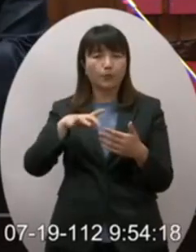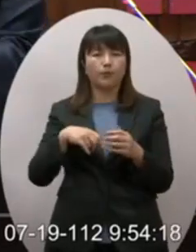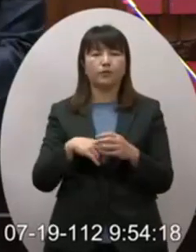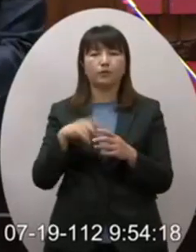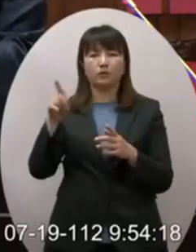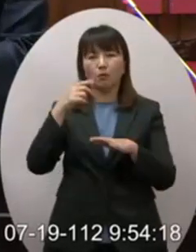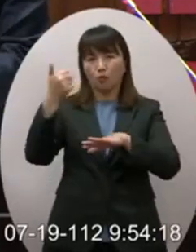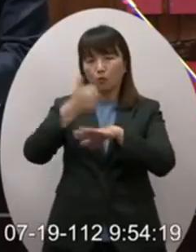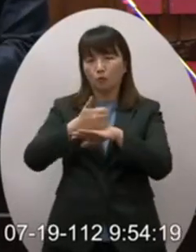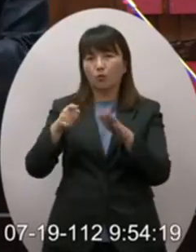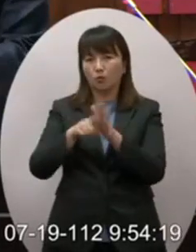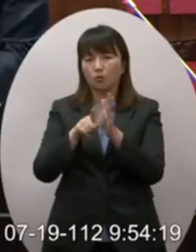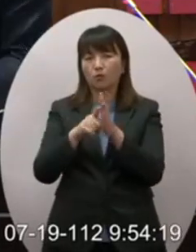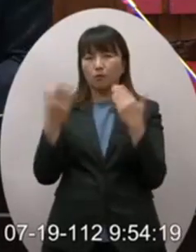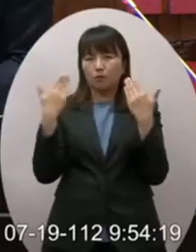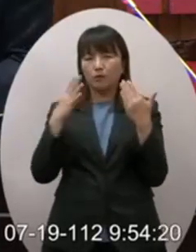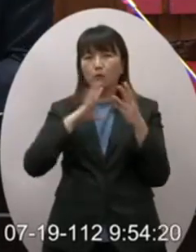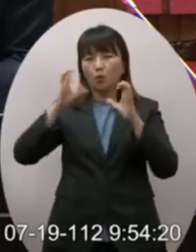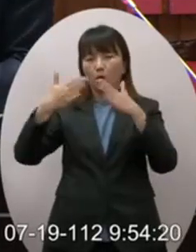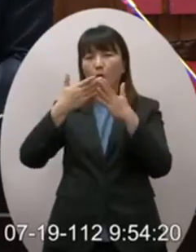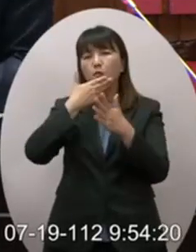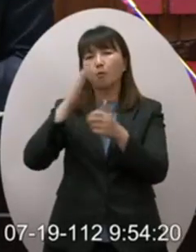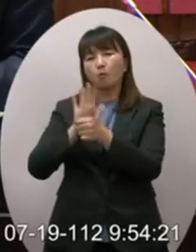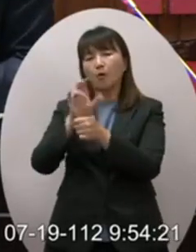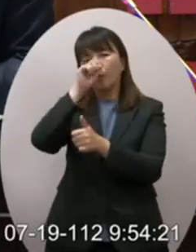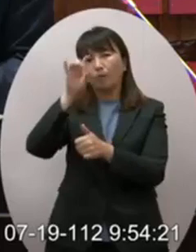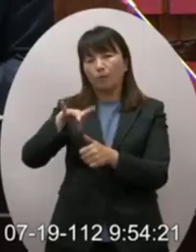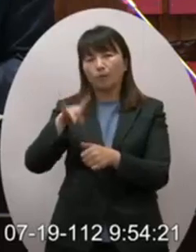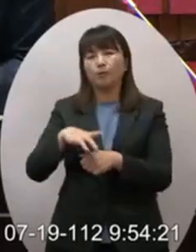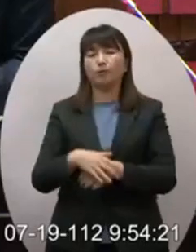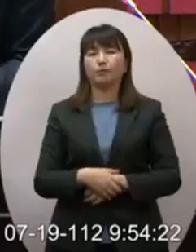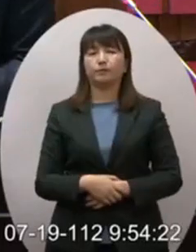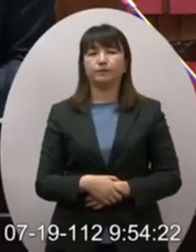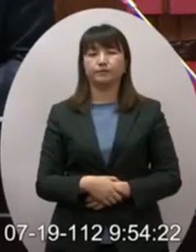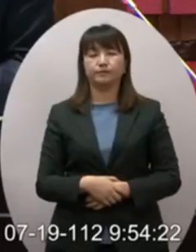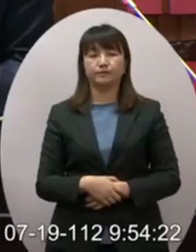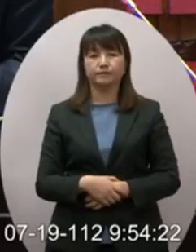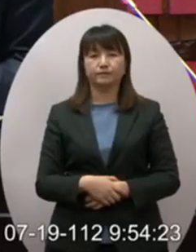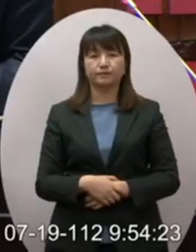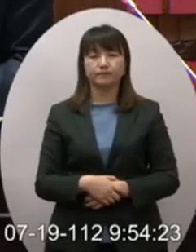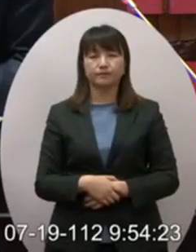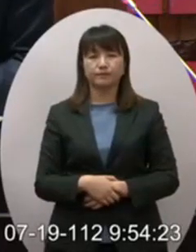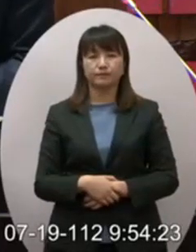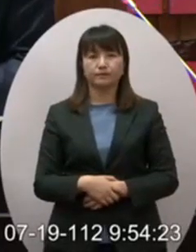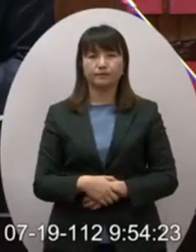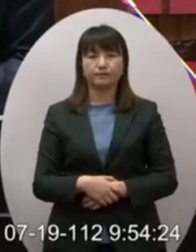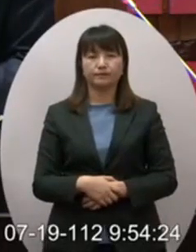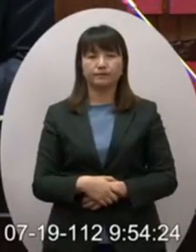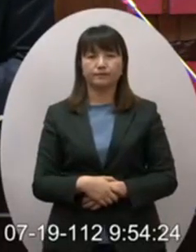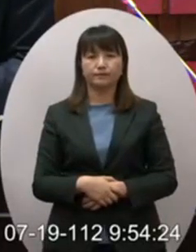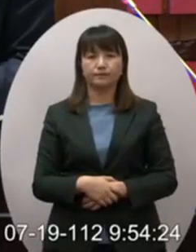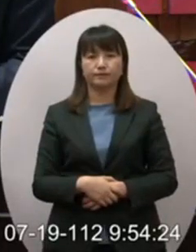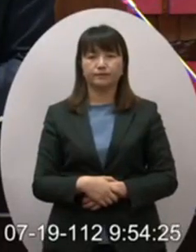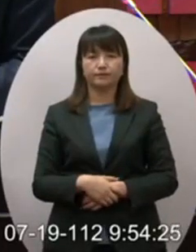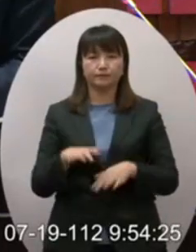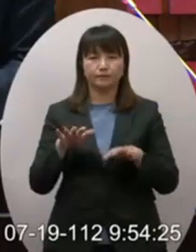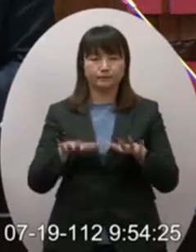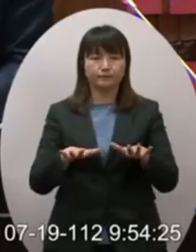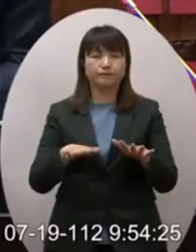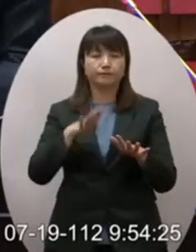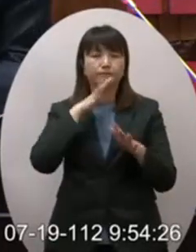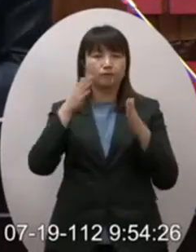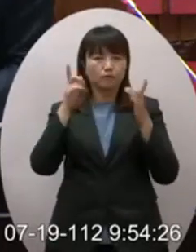然後他擔任總統他也知道說他的國家利益在哪裡所以院長我要告訴你的是說基本上我們今天